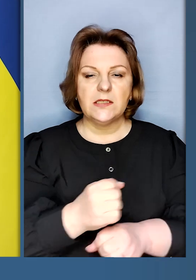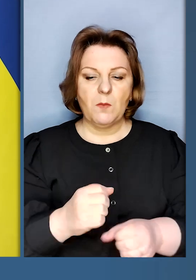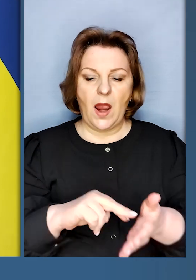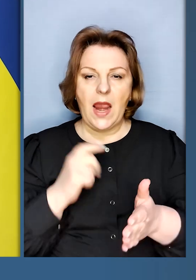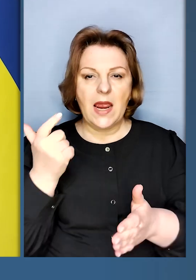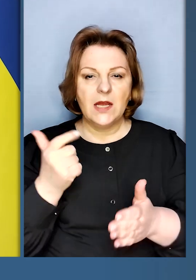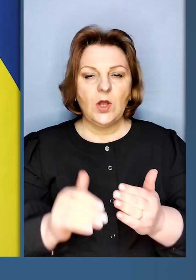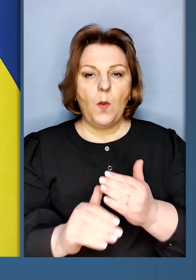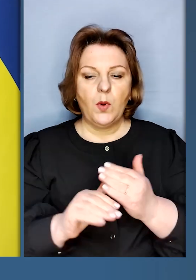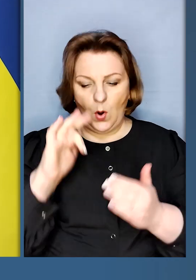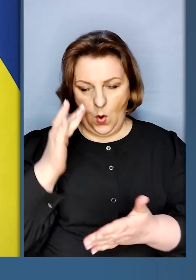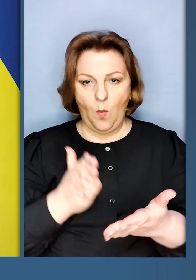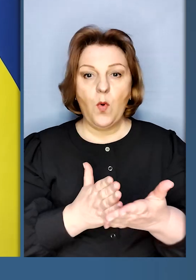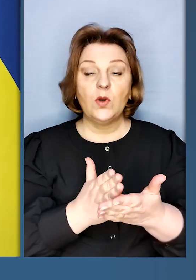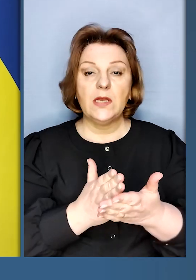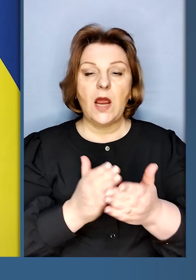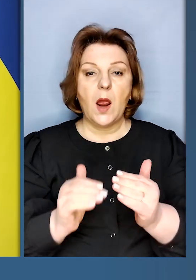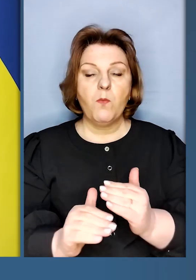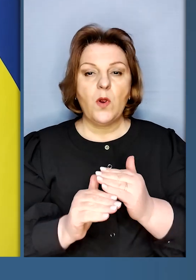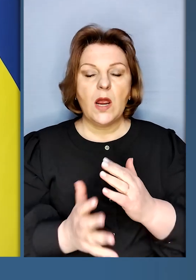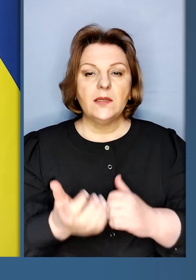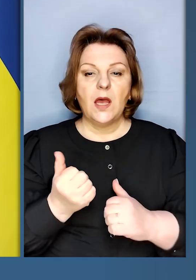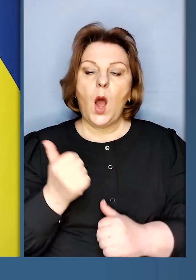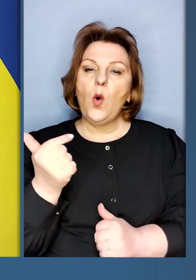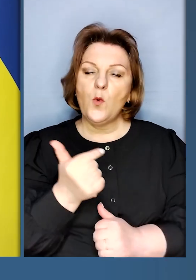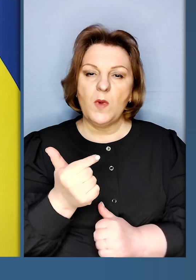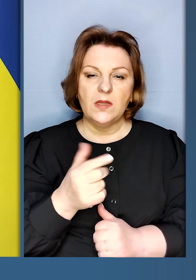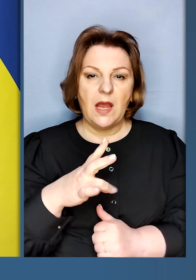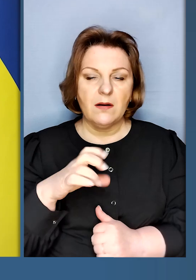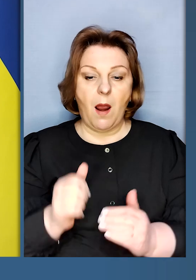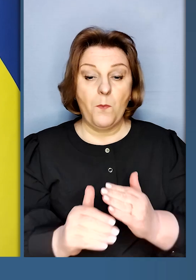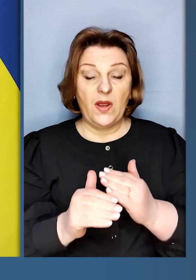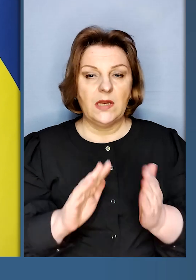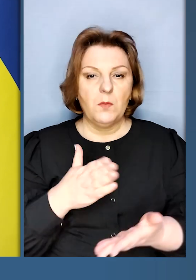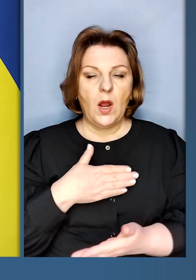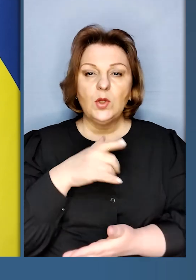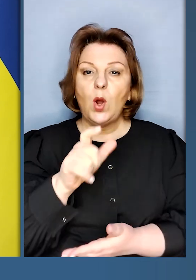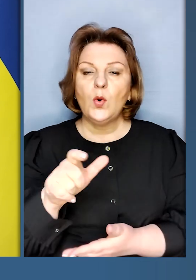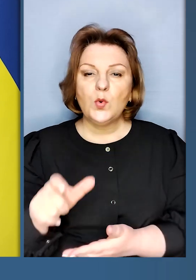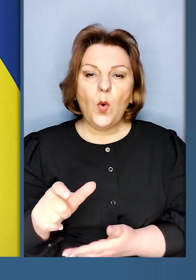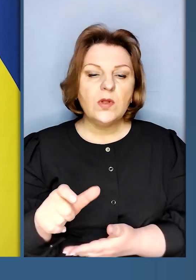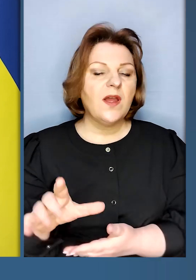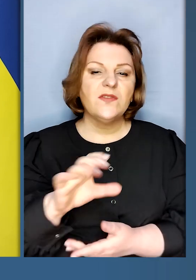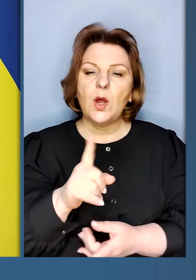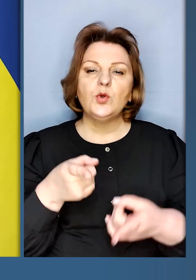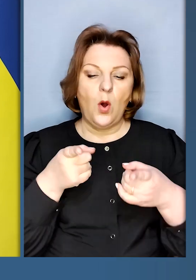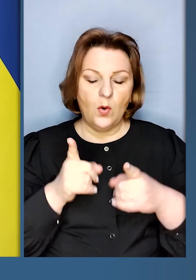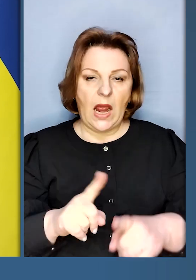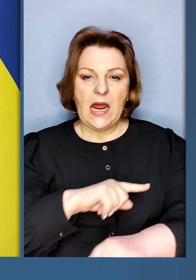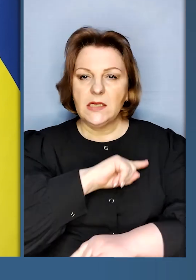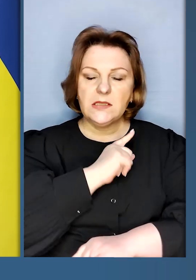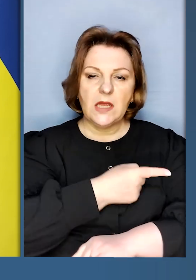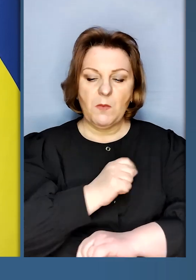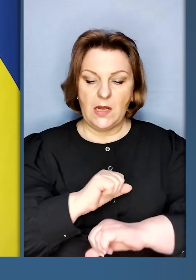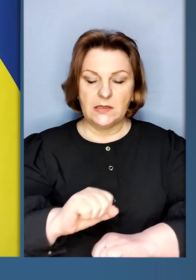економічна підтримка, це політична підтримка, гуманітарна підтримка наших людей. Все те, що реально зміцнює